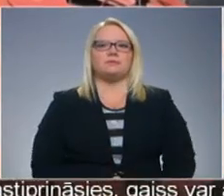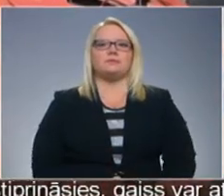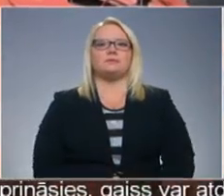Kurzemstālīzī.